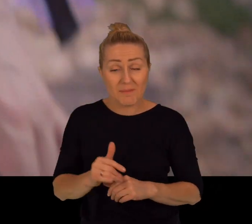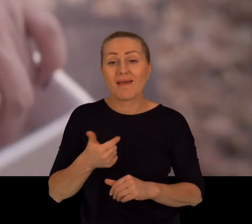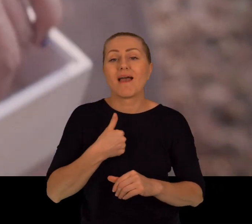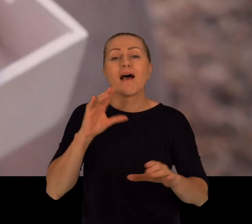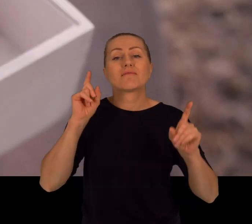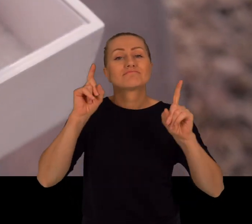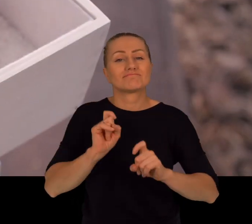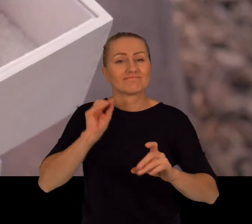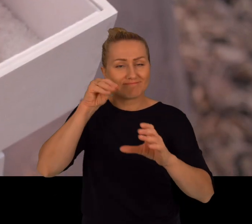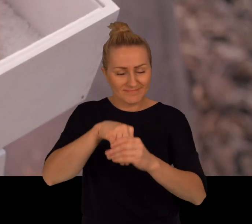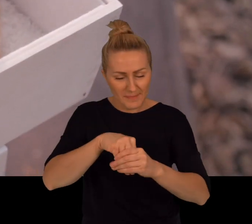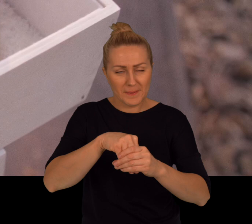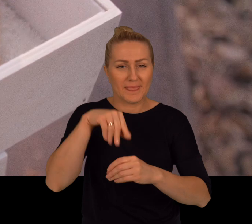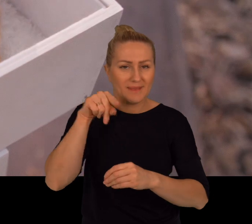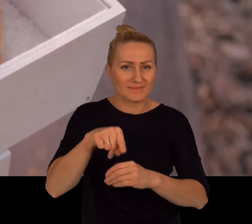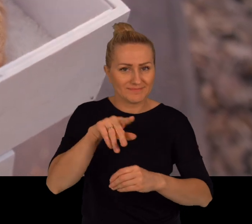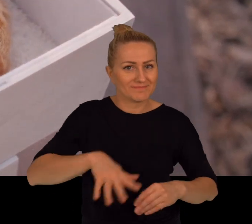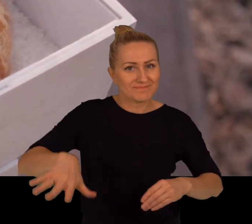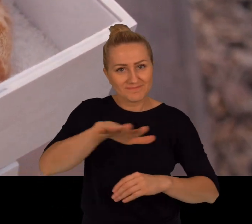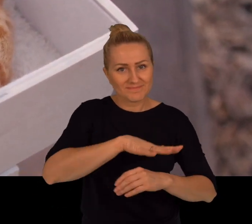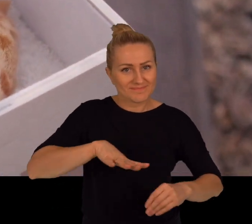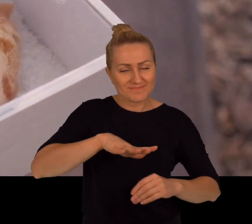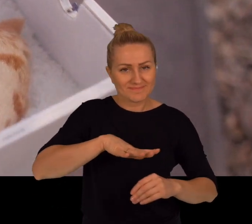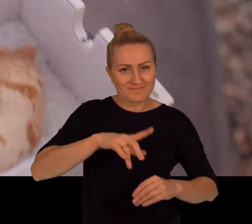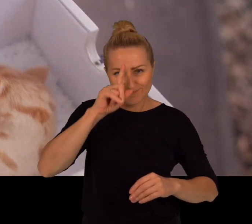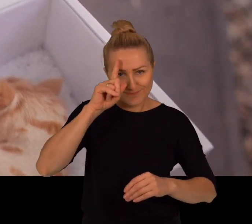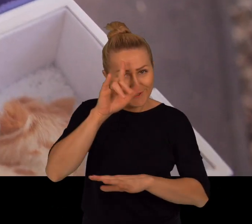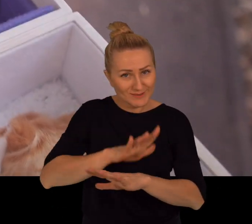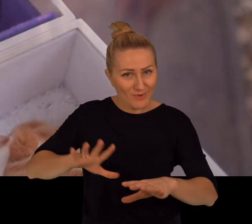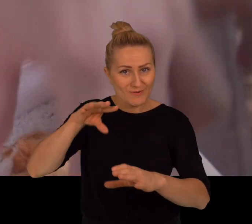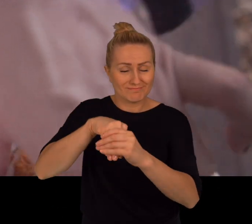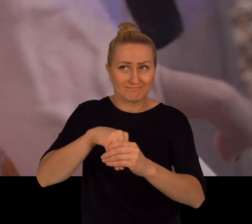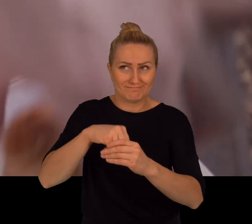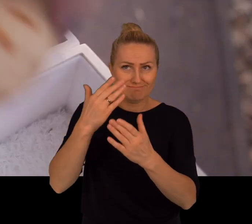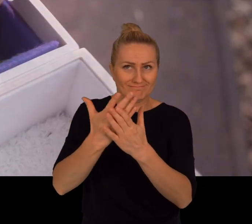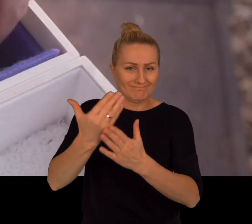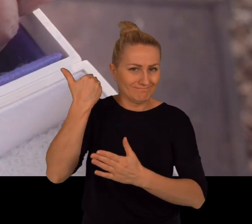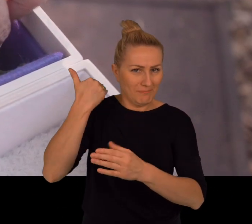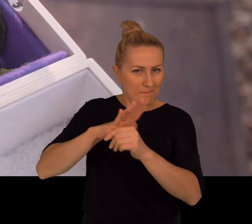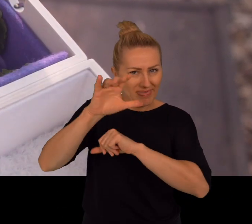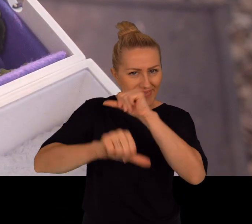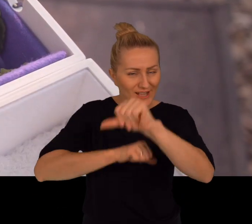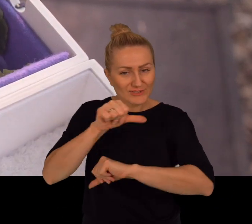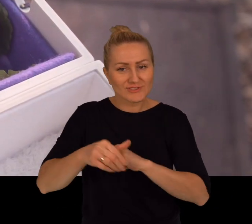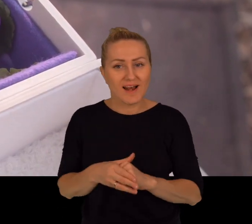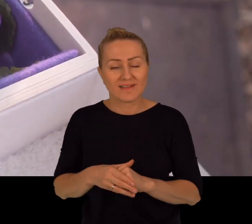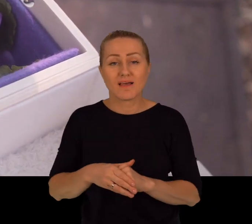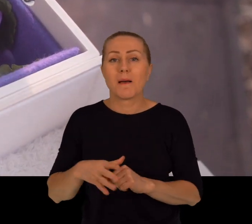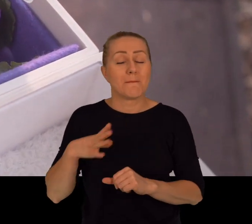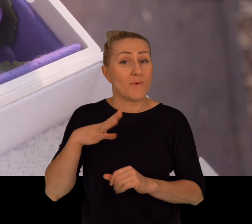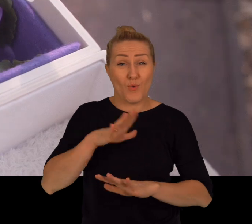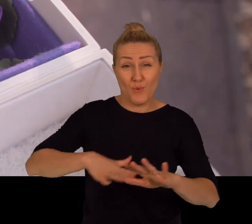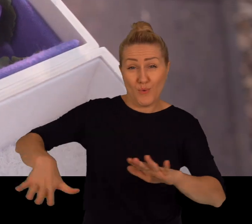Jak ja znalazłam się w tej społeczności 15 lat temu,